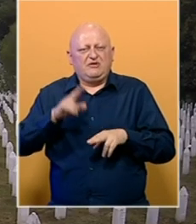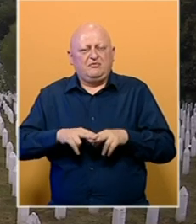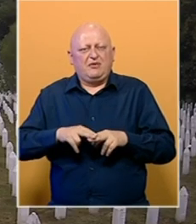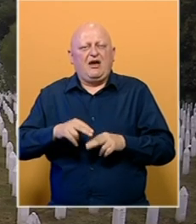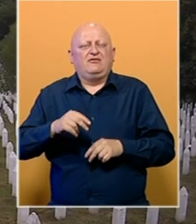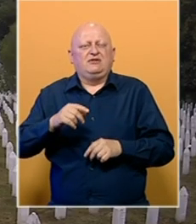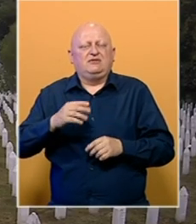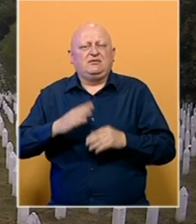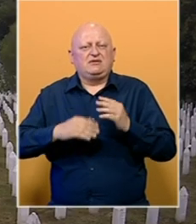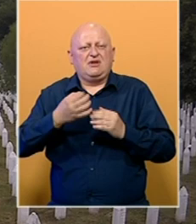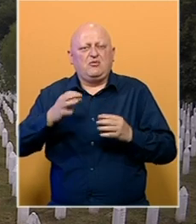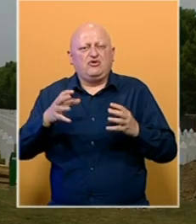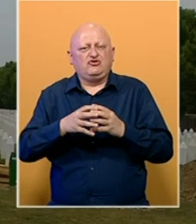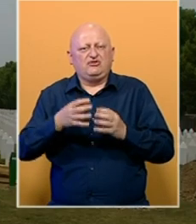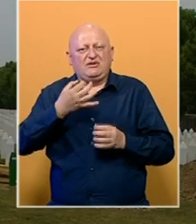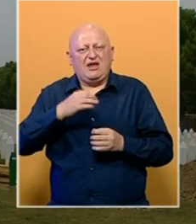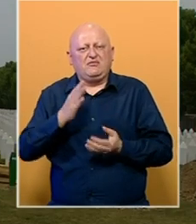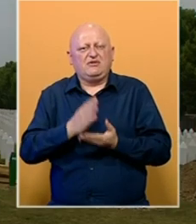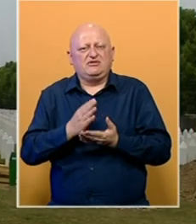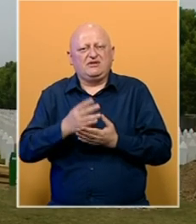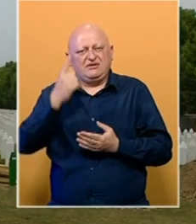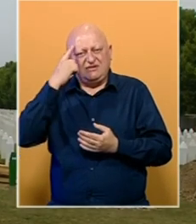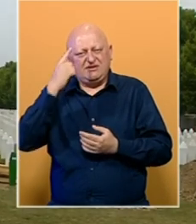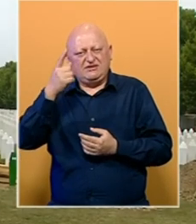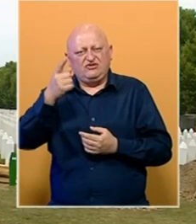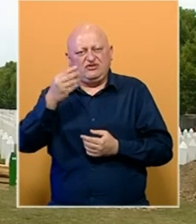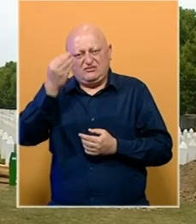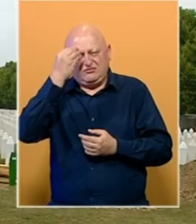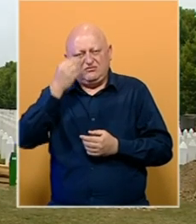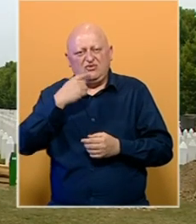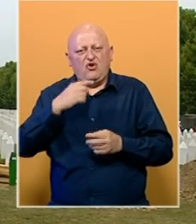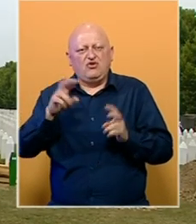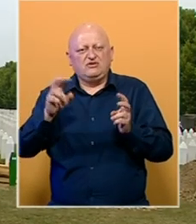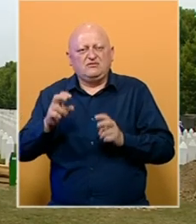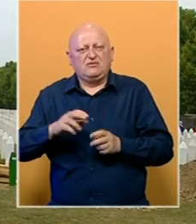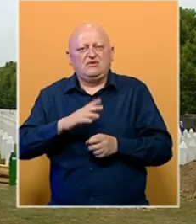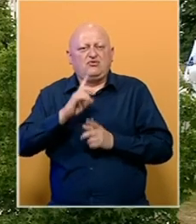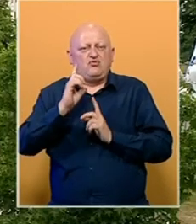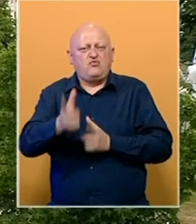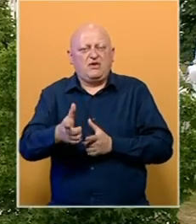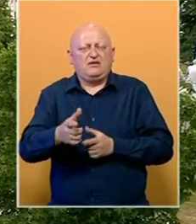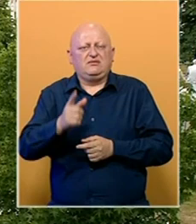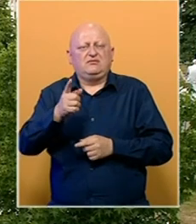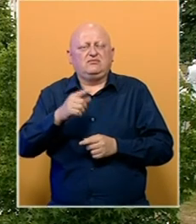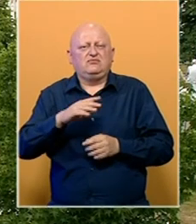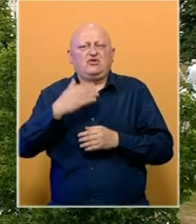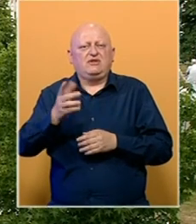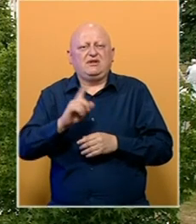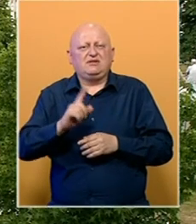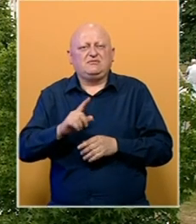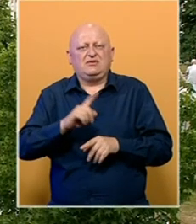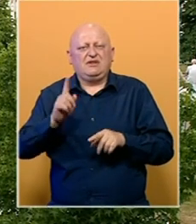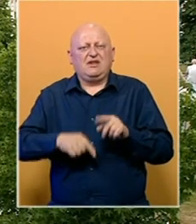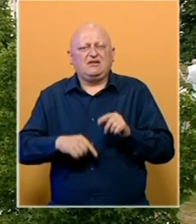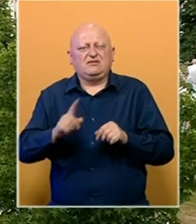pravdi i zgradnja boljeg društva najbolji način sjećanja na one koji su sistematski i s najmirom ubijani. Dodaju da ne smije biti